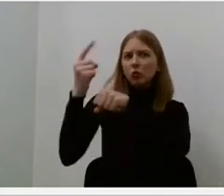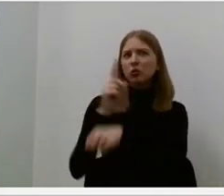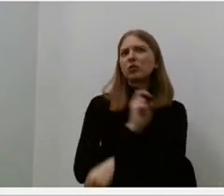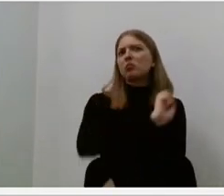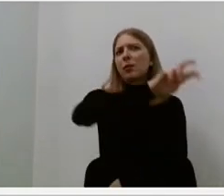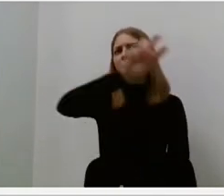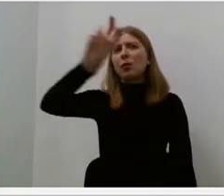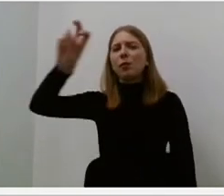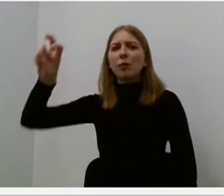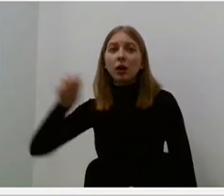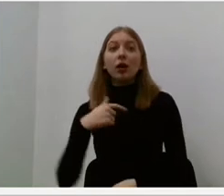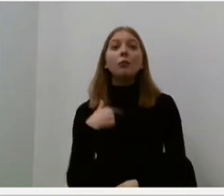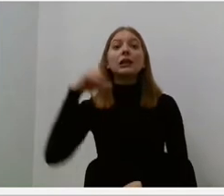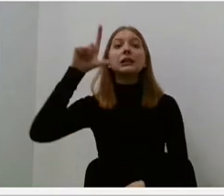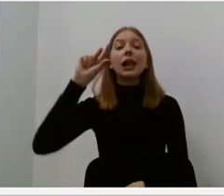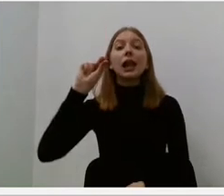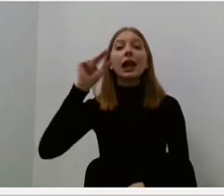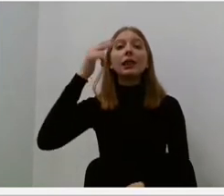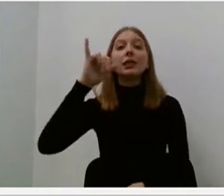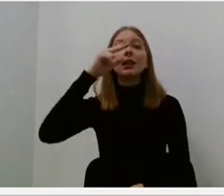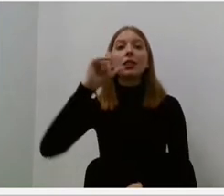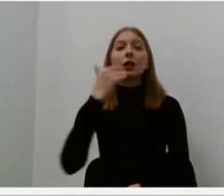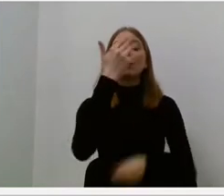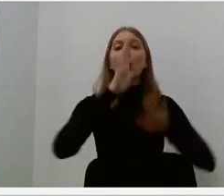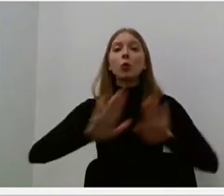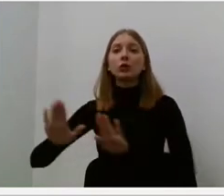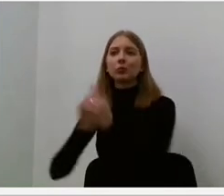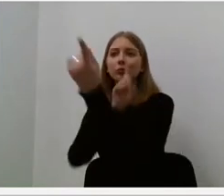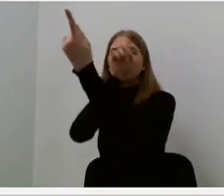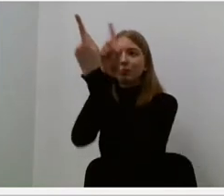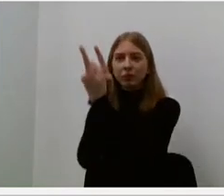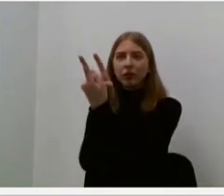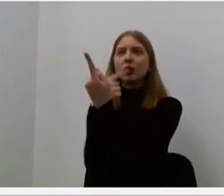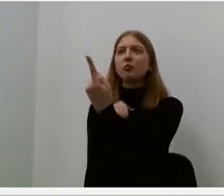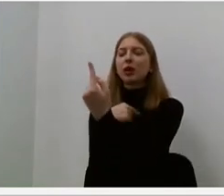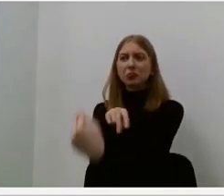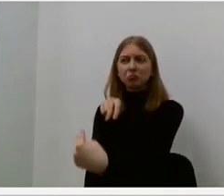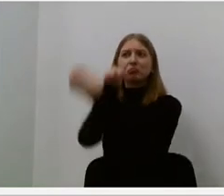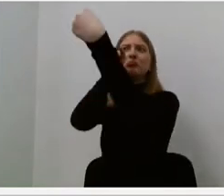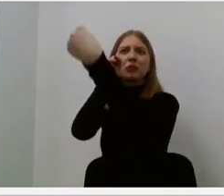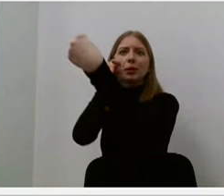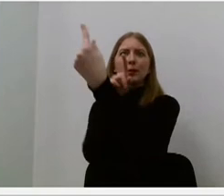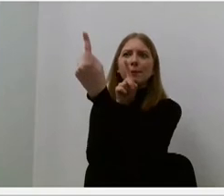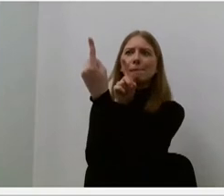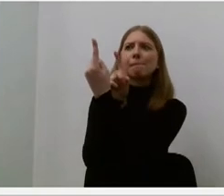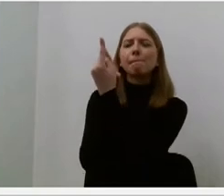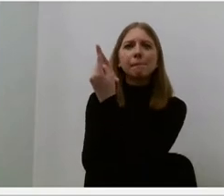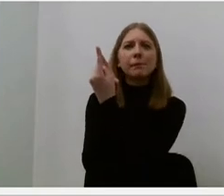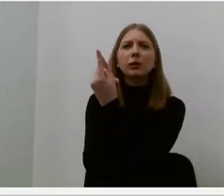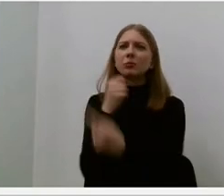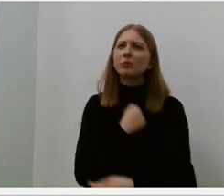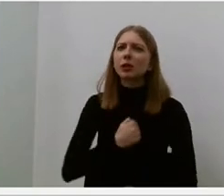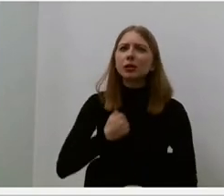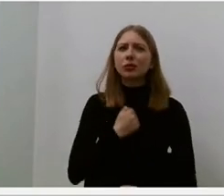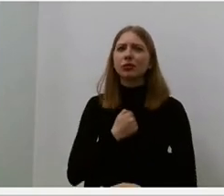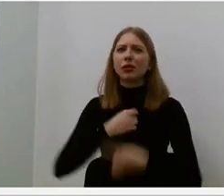muziejuje. Kai susitikome ilgai bijojome vieną prie kitos prieiti, verkiam, verkiam, abinus įsukusios į